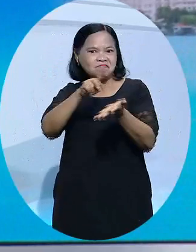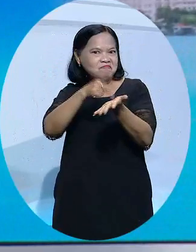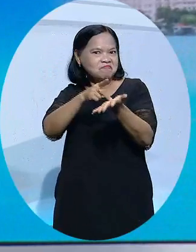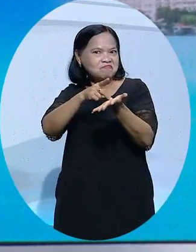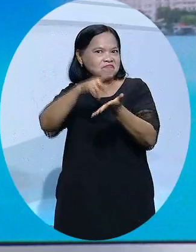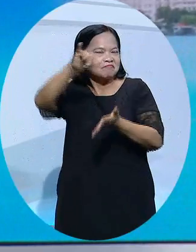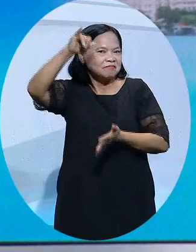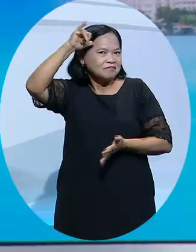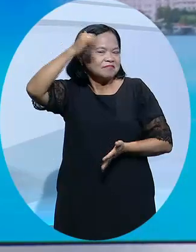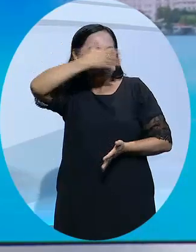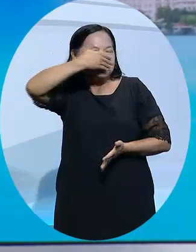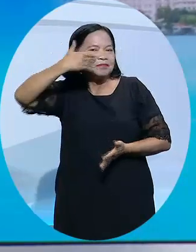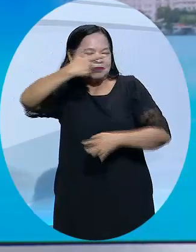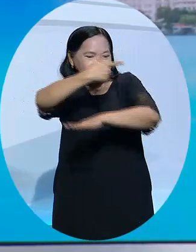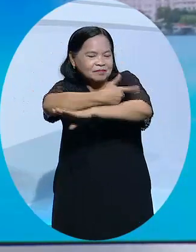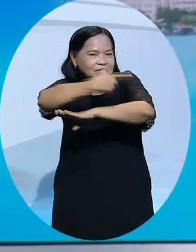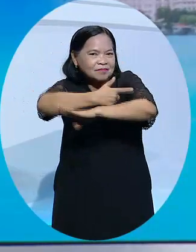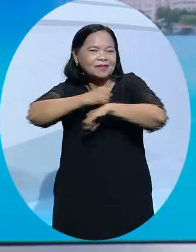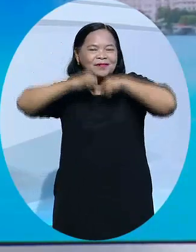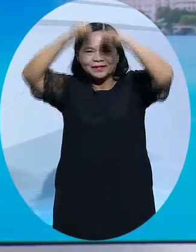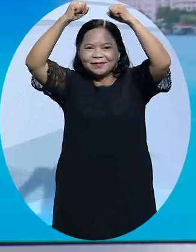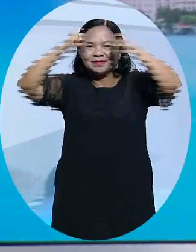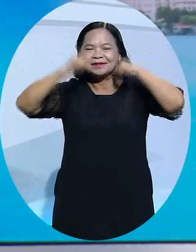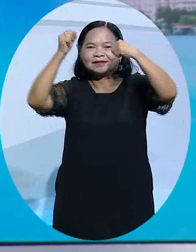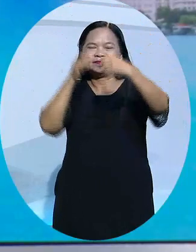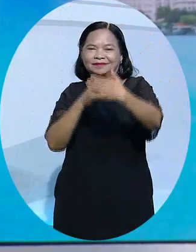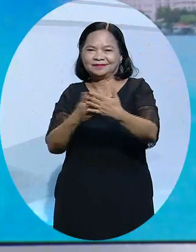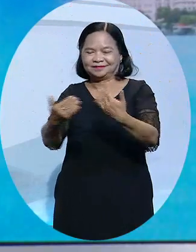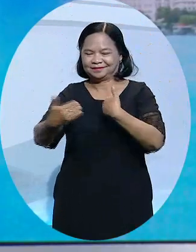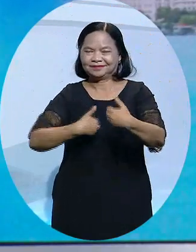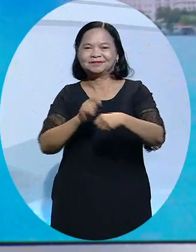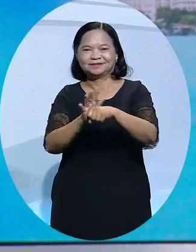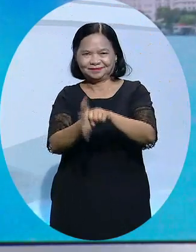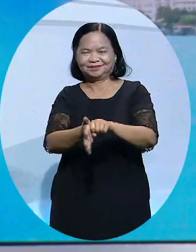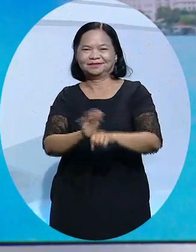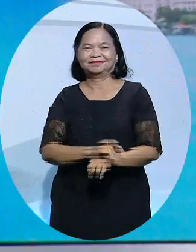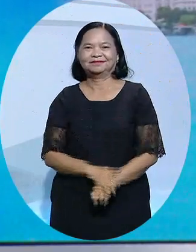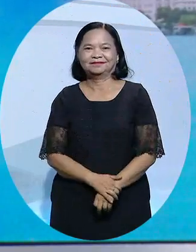được diễn ra sau thời gian dài nhiều sự kiện thể dục thể thao bị tạm hoãn do ảnh hưởng của dịch bệnh.